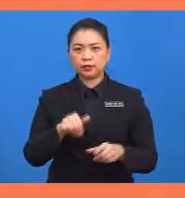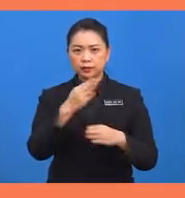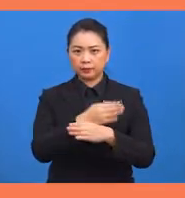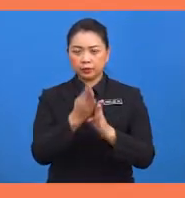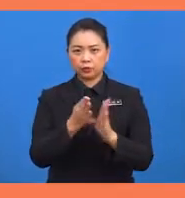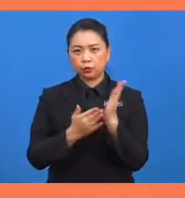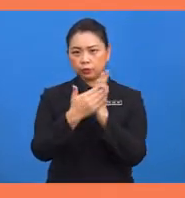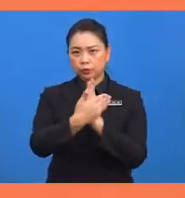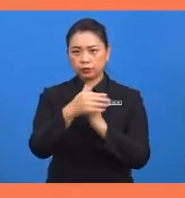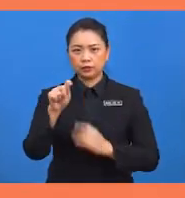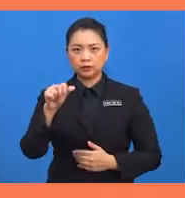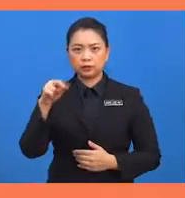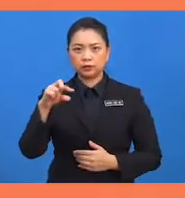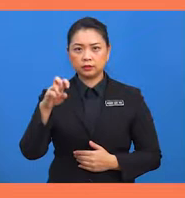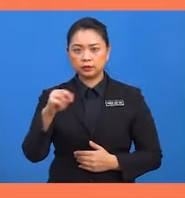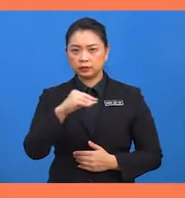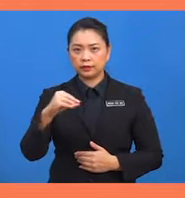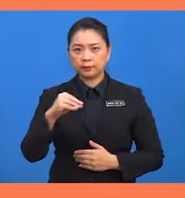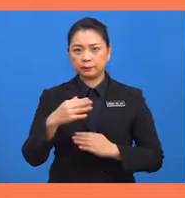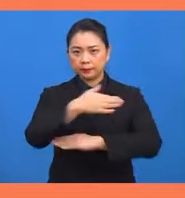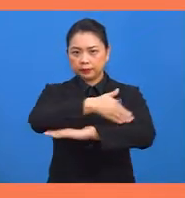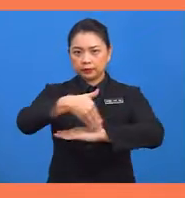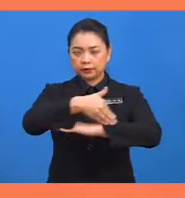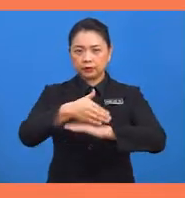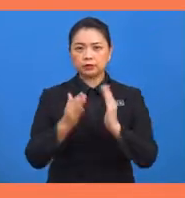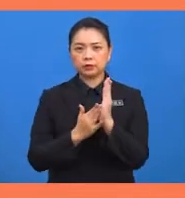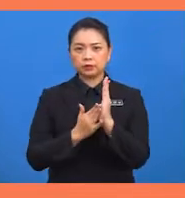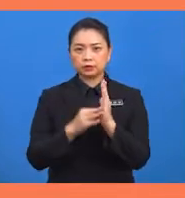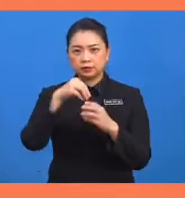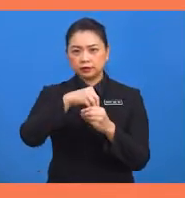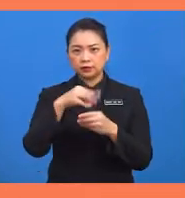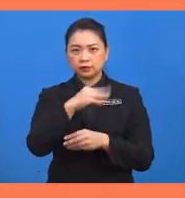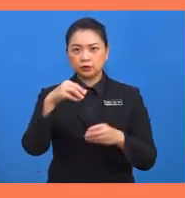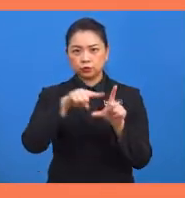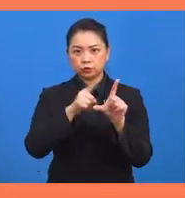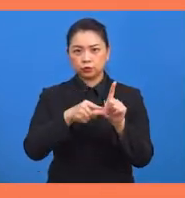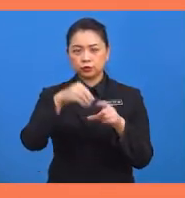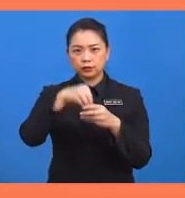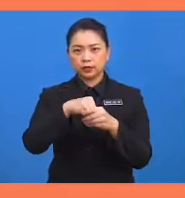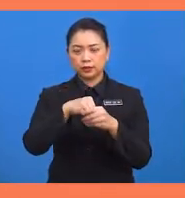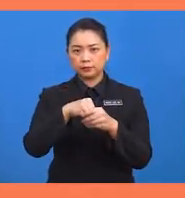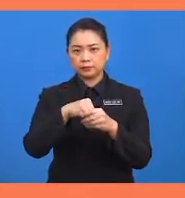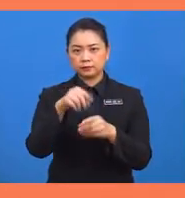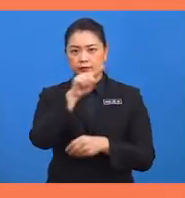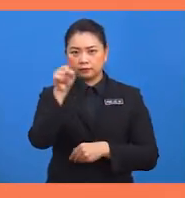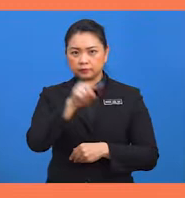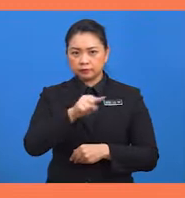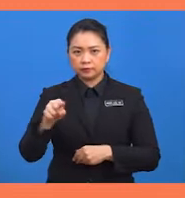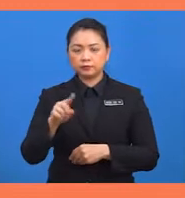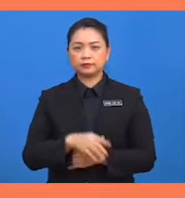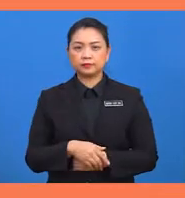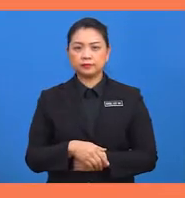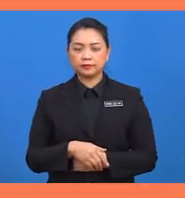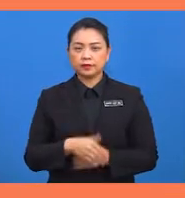dibentuk oleh tangen dan perentas dengan sudut dalam tembereng selang seli.